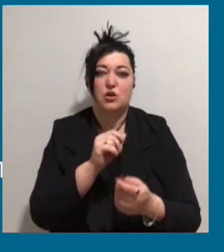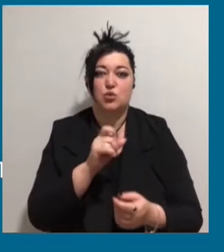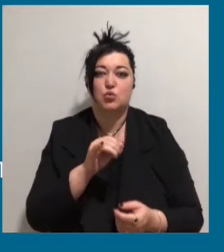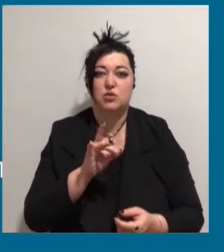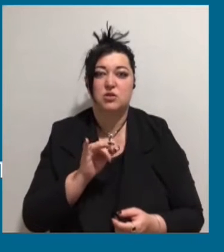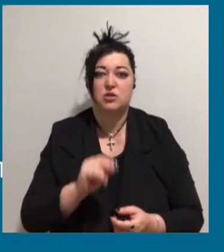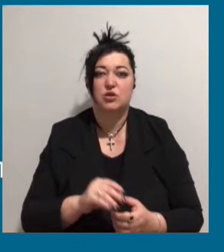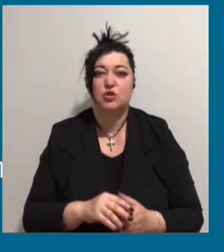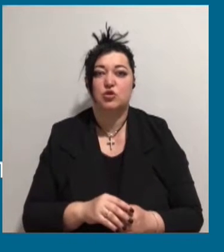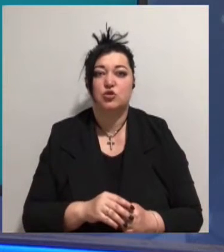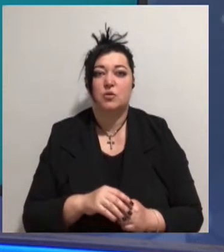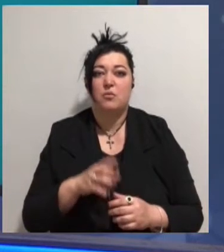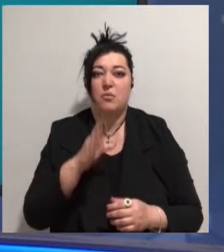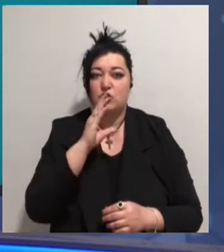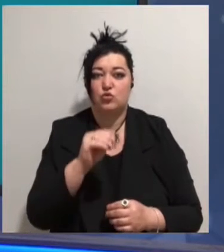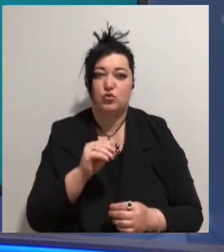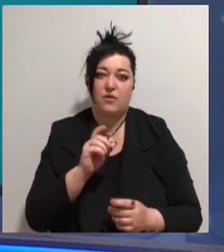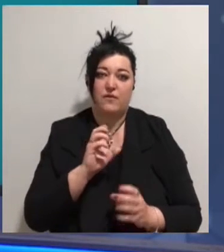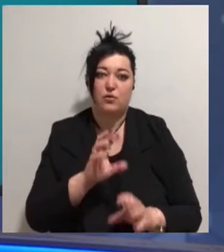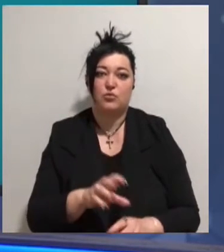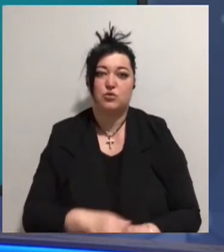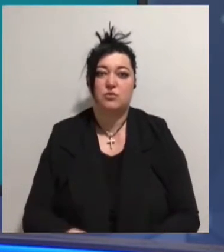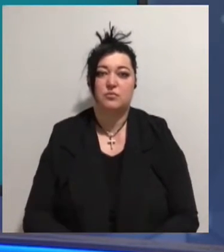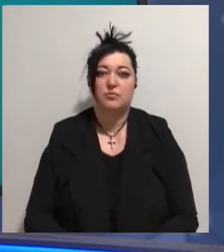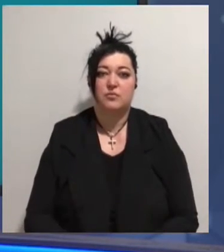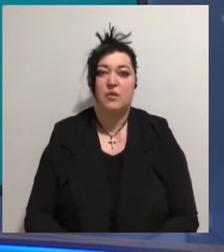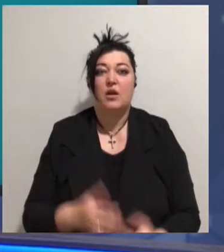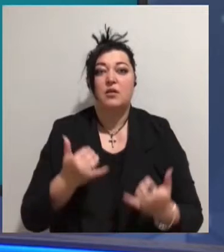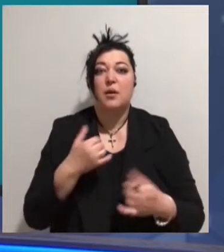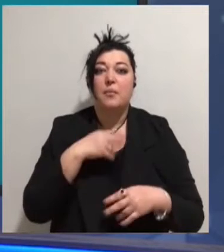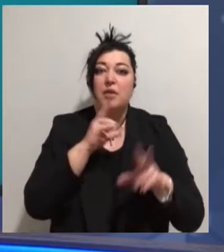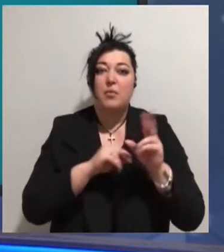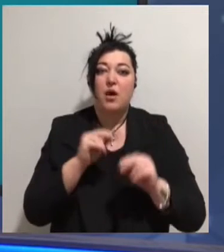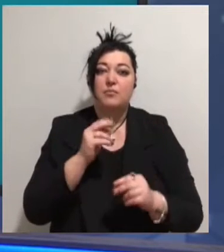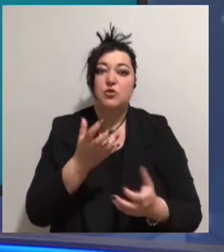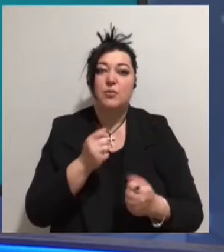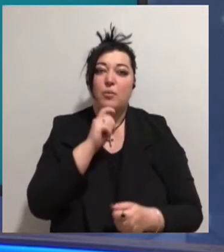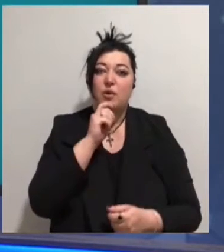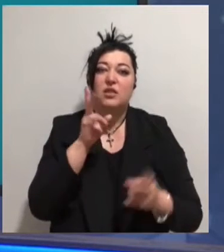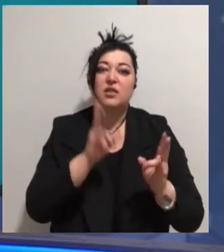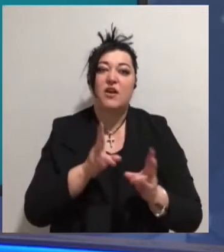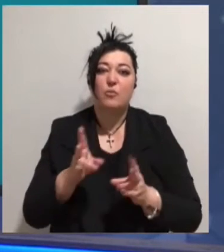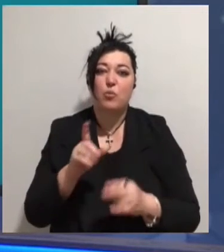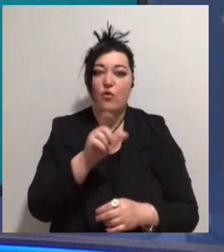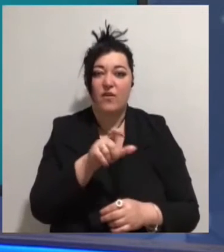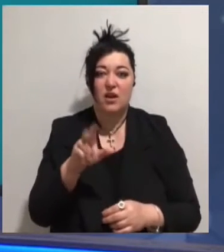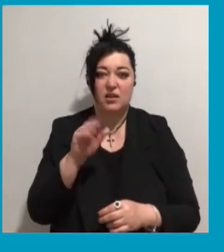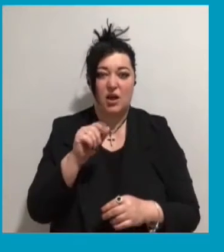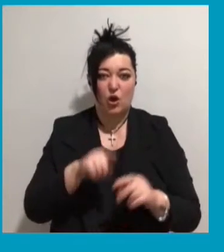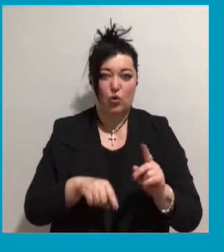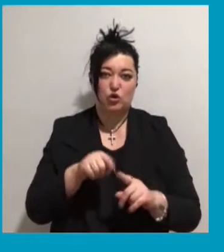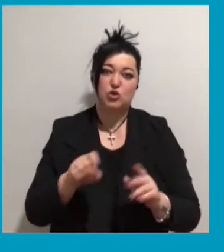з маршрутним автобусом. Наразі ми намагаємося отримати коментарі травмованих та родичів загиблої жінки.